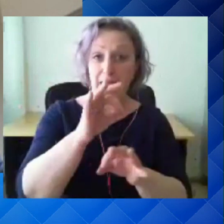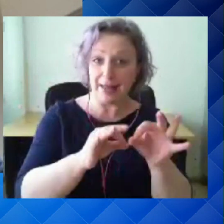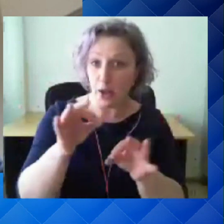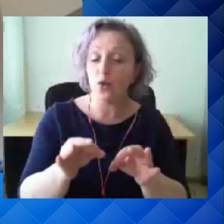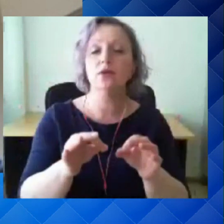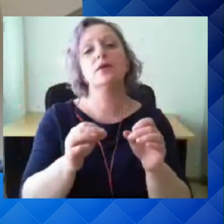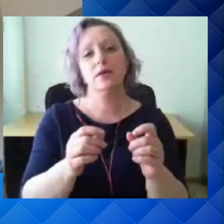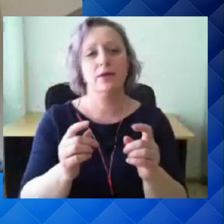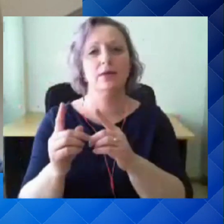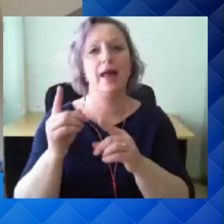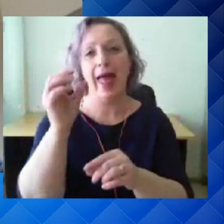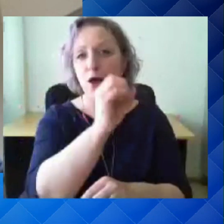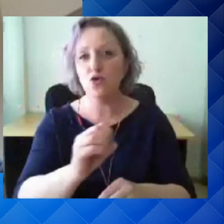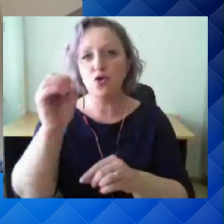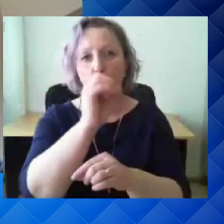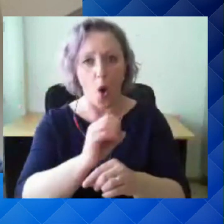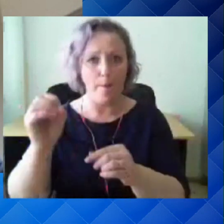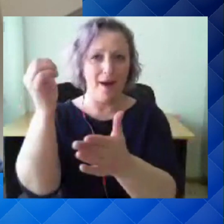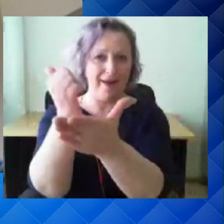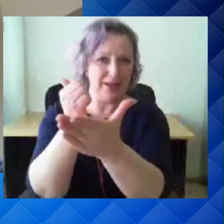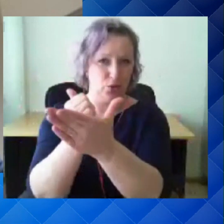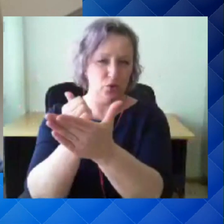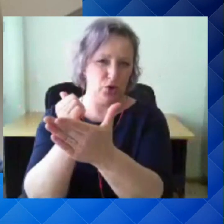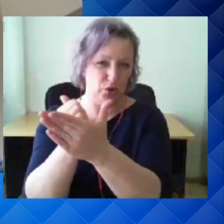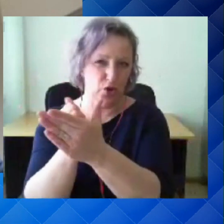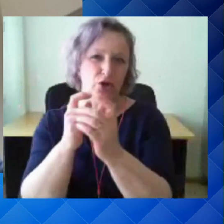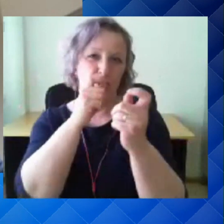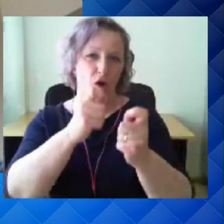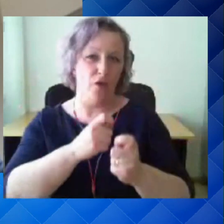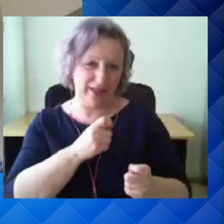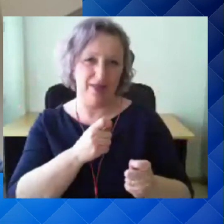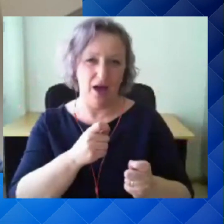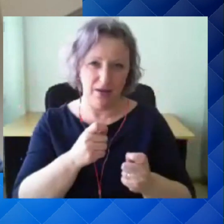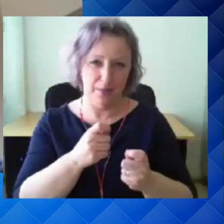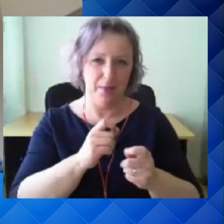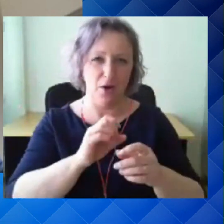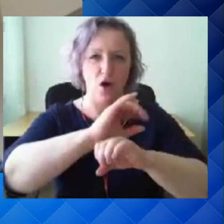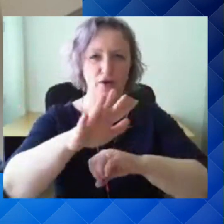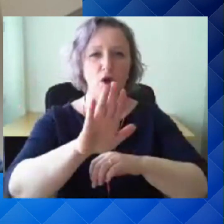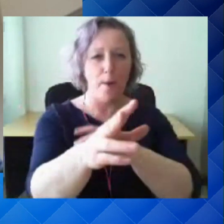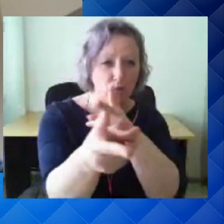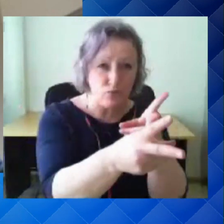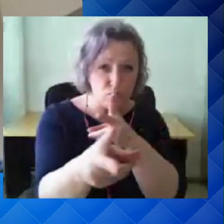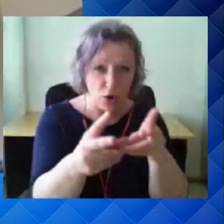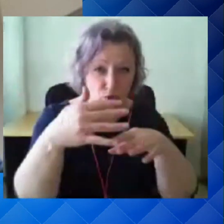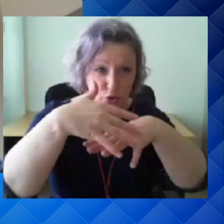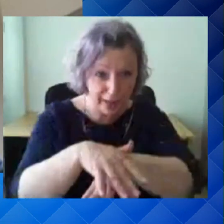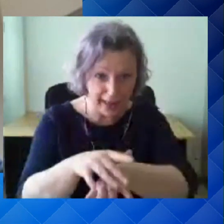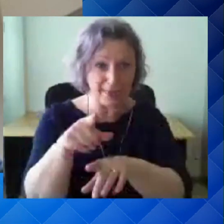tõrge Euroopa keskuses hoovitatud koronaviiruse leviku seiramise süsteemist ja seda selleks, et meil oleks